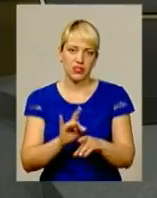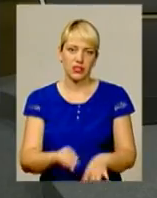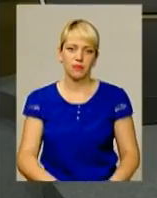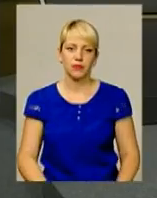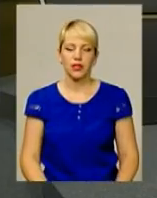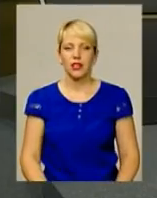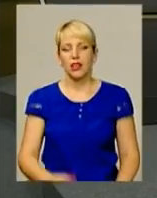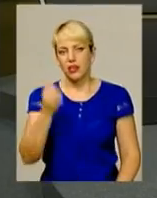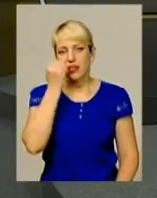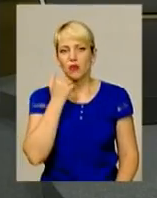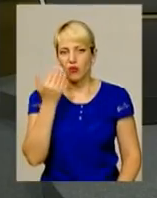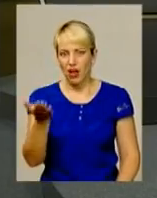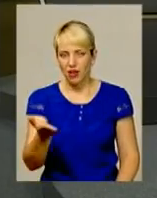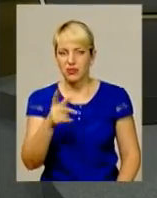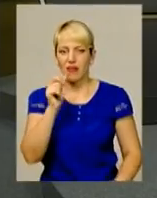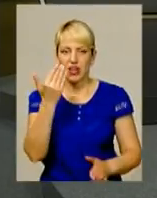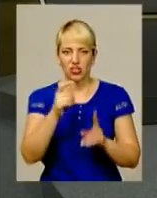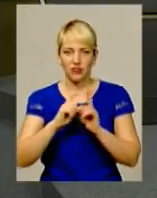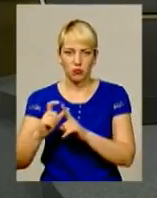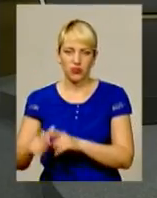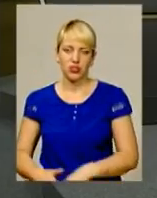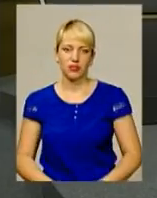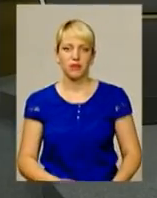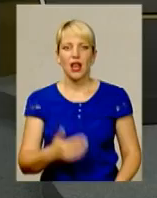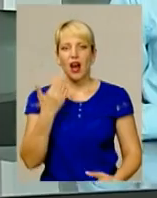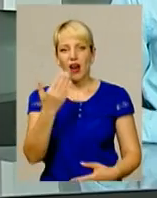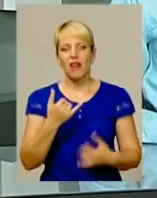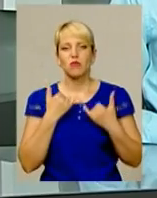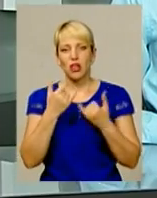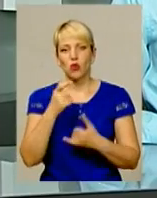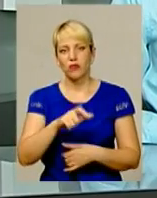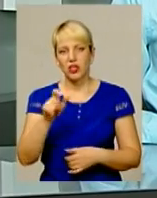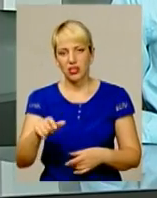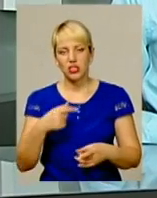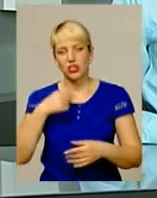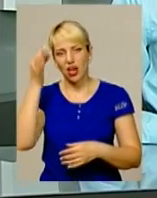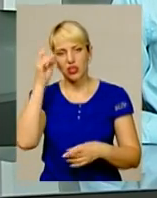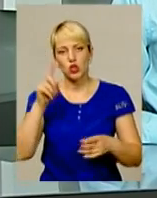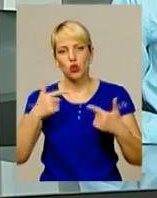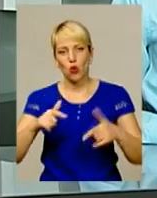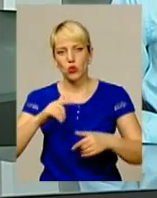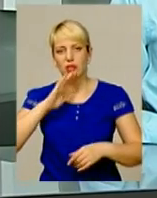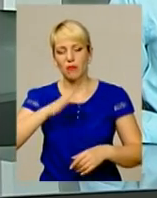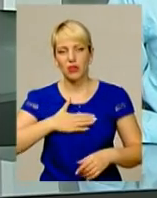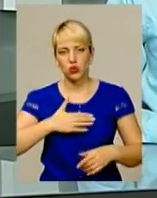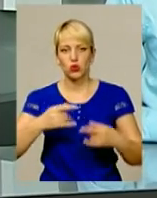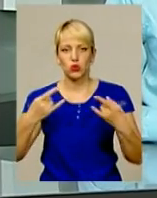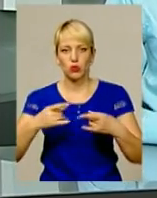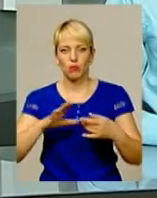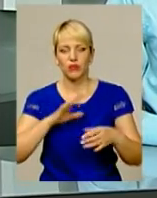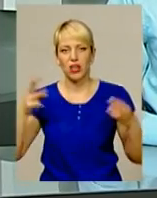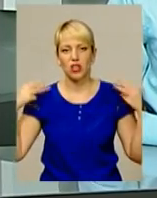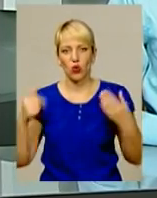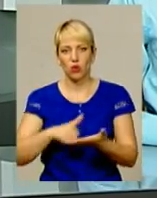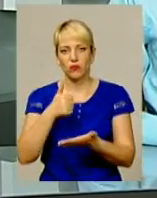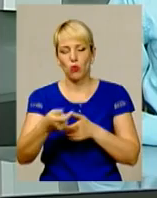Пане Миколе, я вам дякую за ваші відповіді. Дякую. Вам, шановні телеглядачі, я нагадаю, що гостем нашої студії був начальник головного